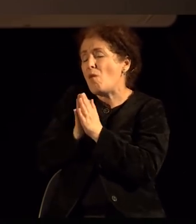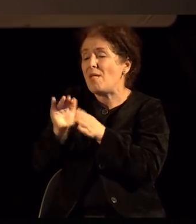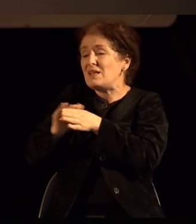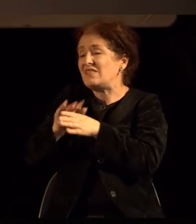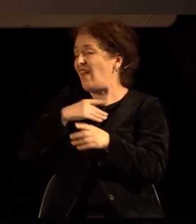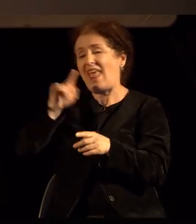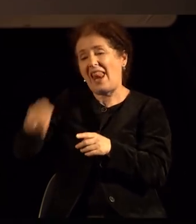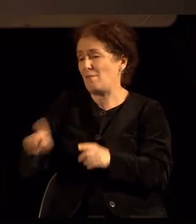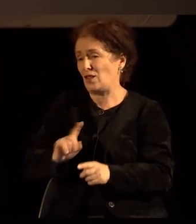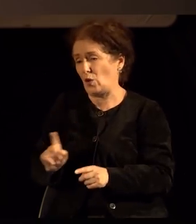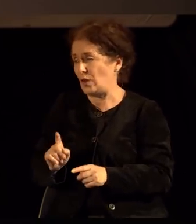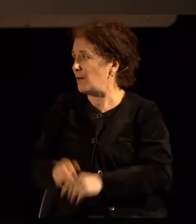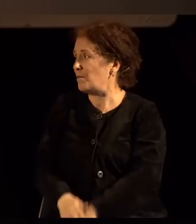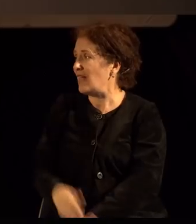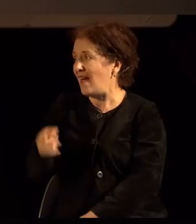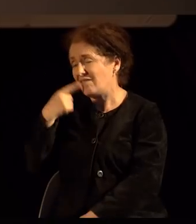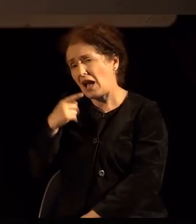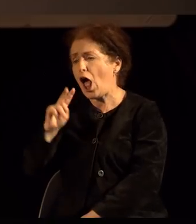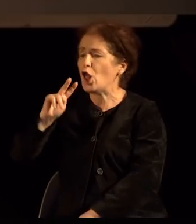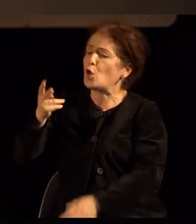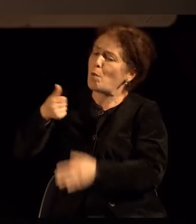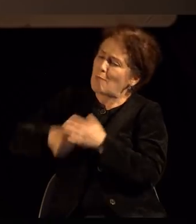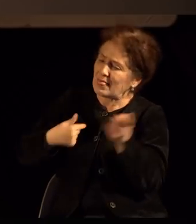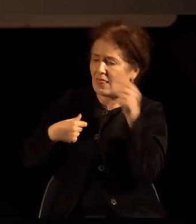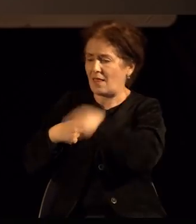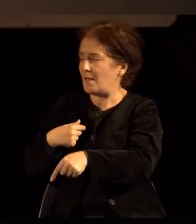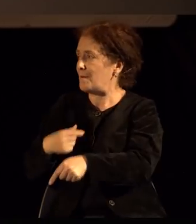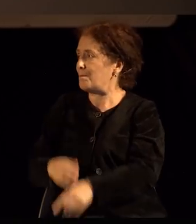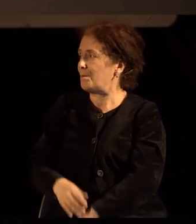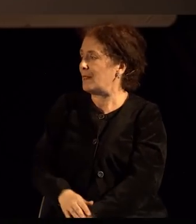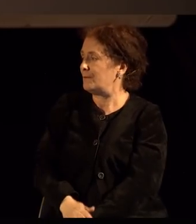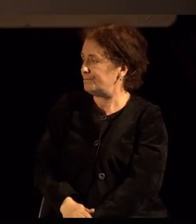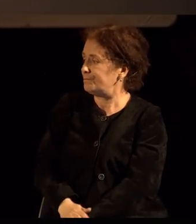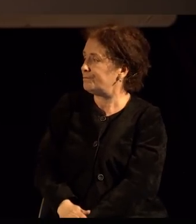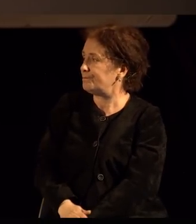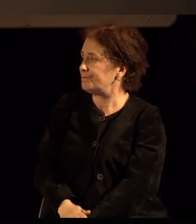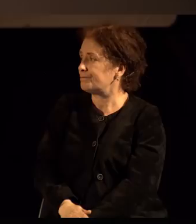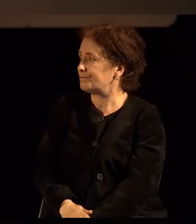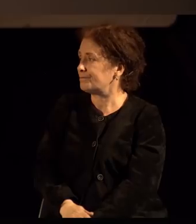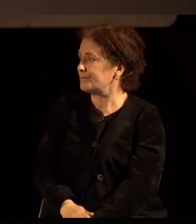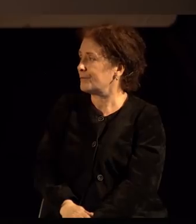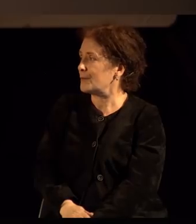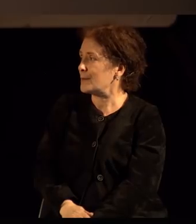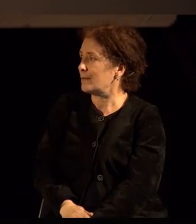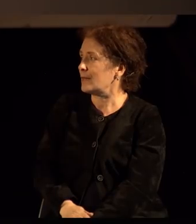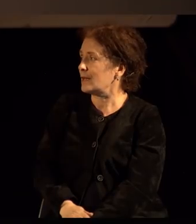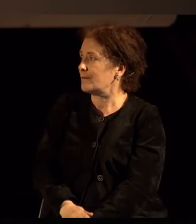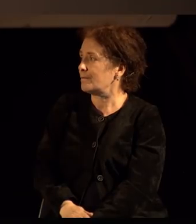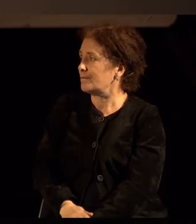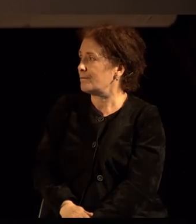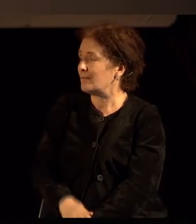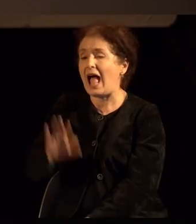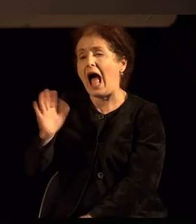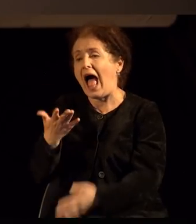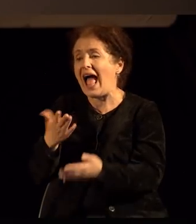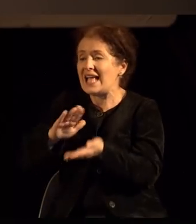ветуваме дека ке го надаместиме с денизиното присуство во првата следна прилика, тоа ви го доложиме вам. А,